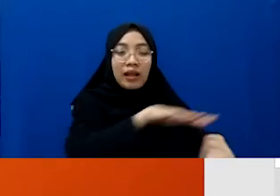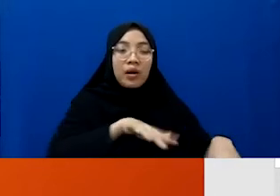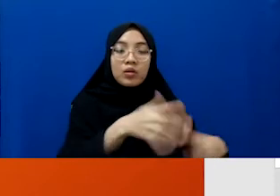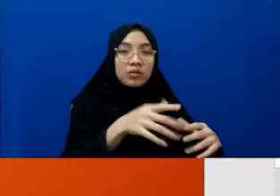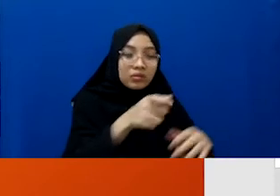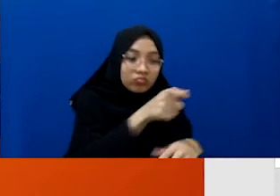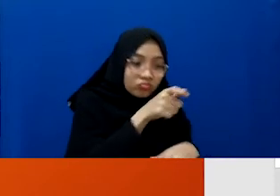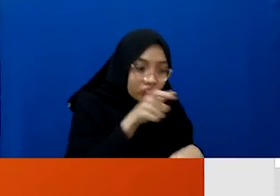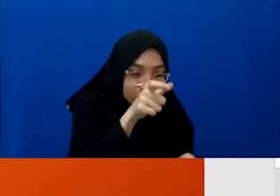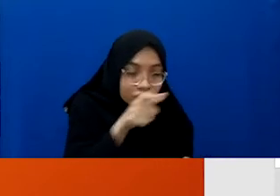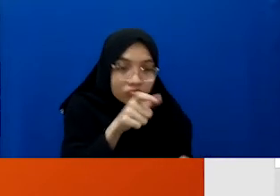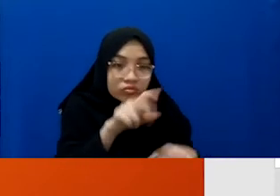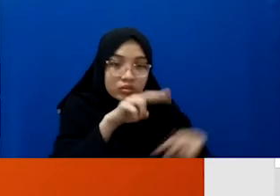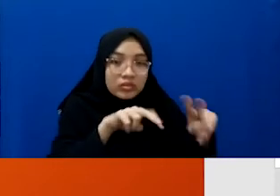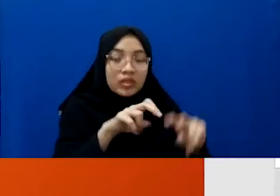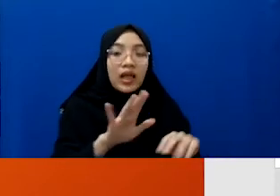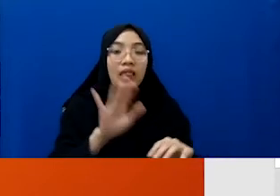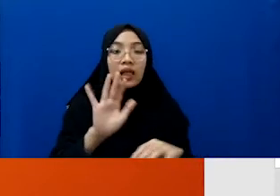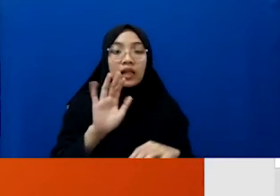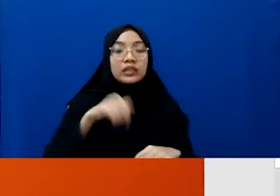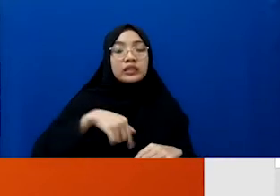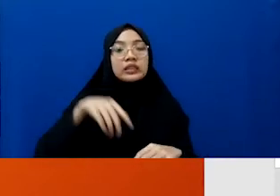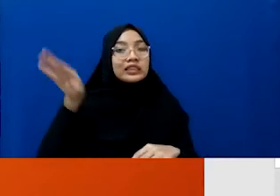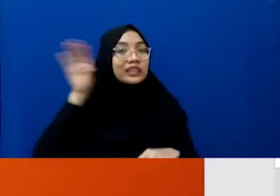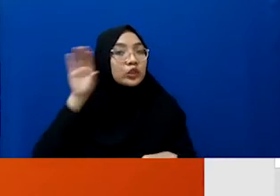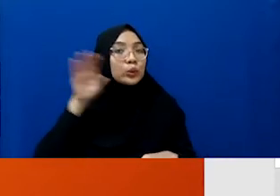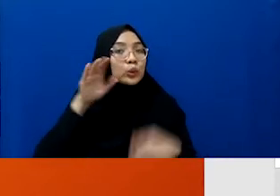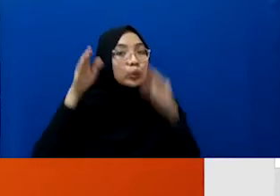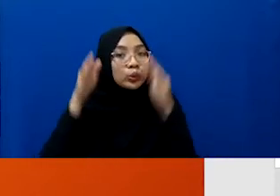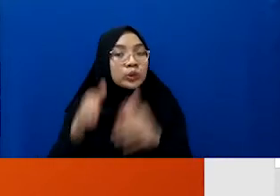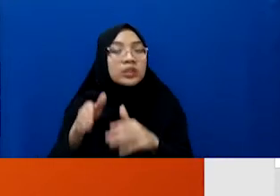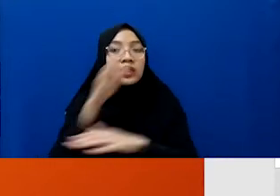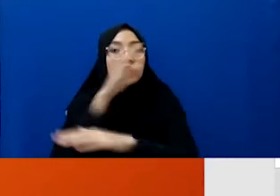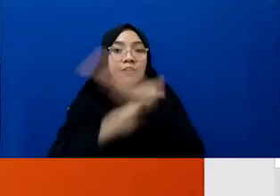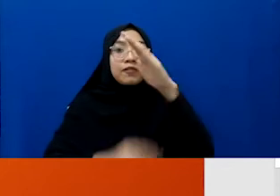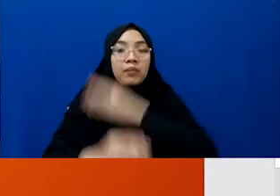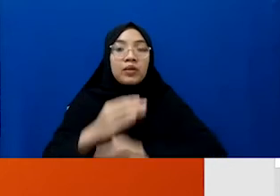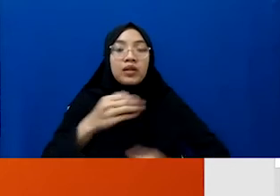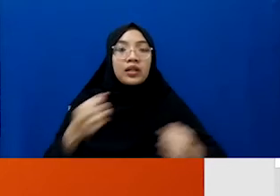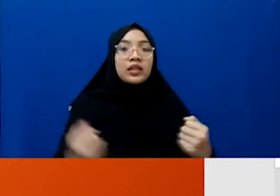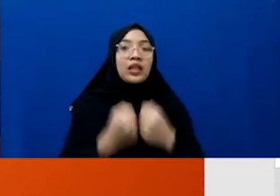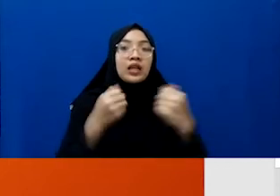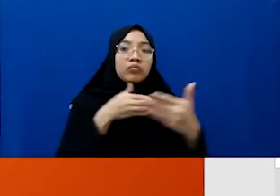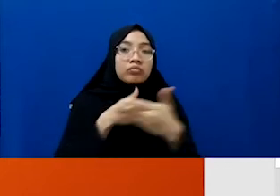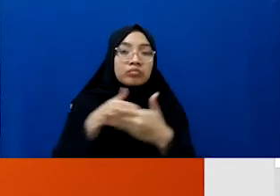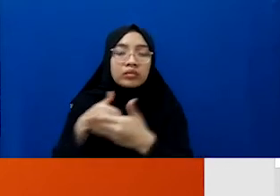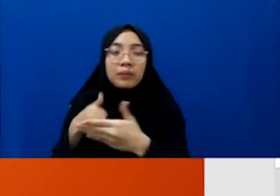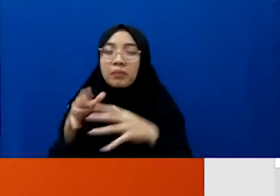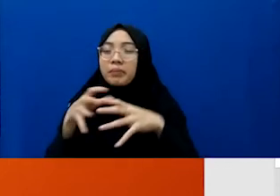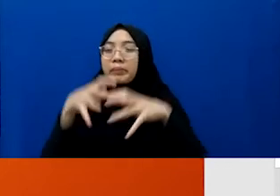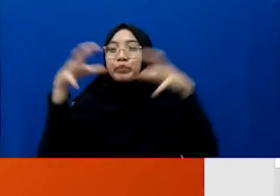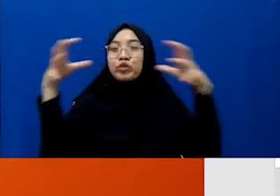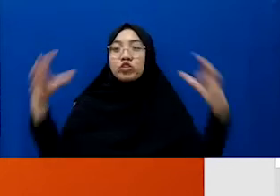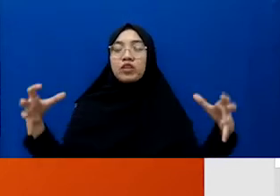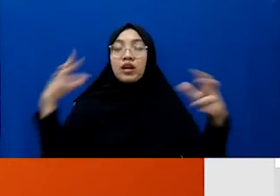isunya karena lebih spesifik terkait dengan isu-isu defable dan tantangannya lebih besar gitu ya.